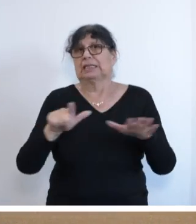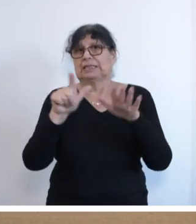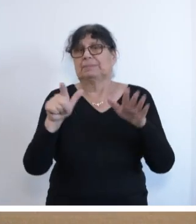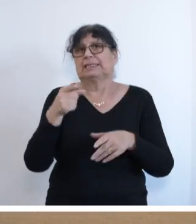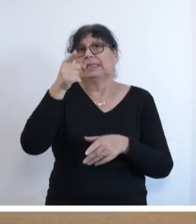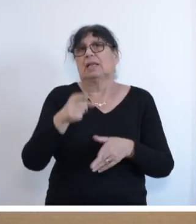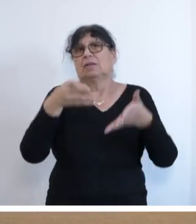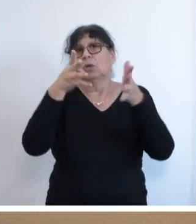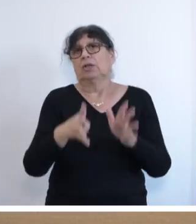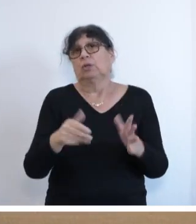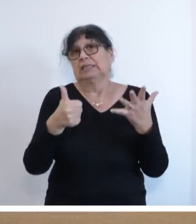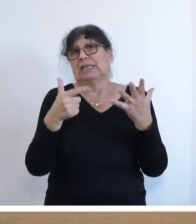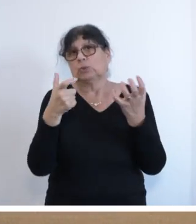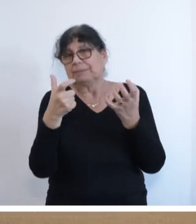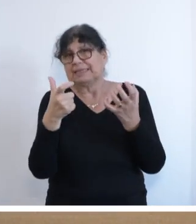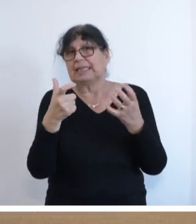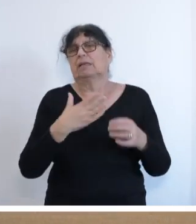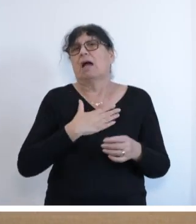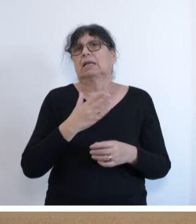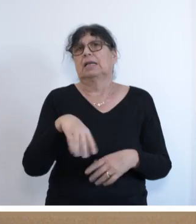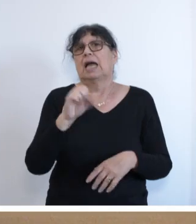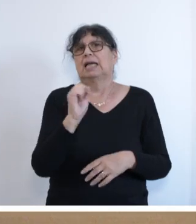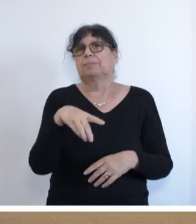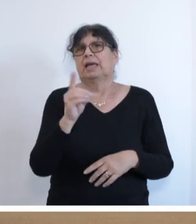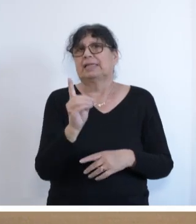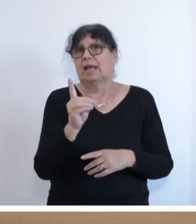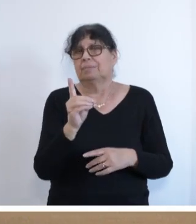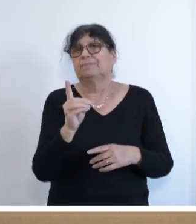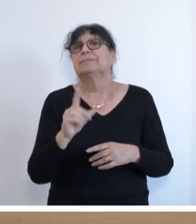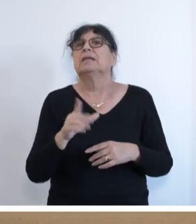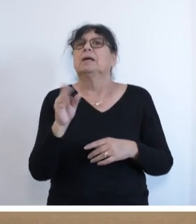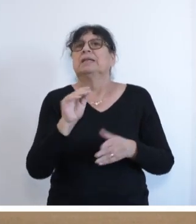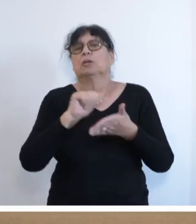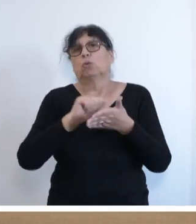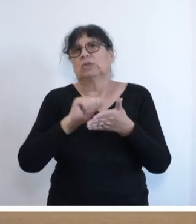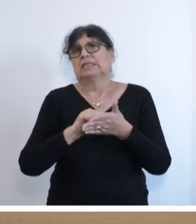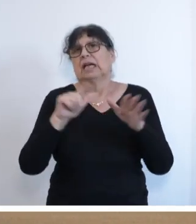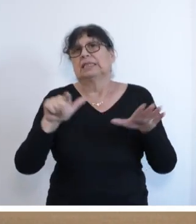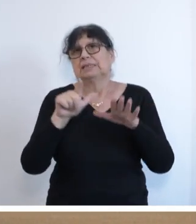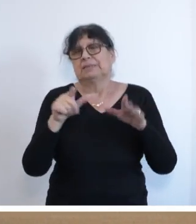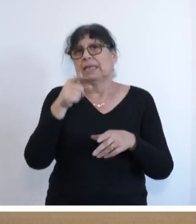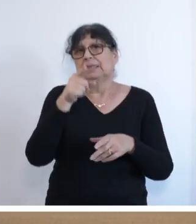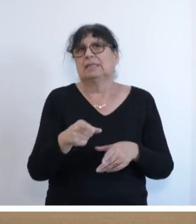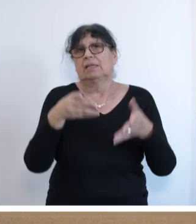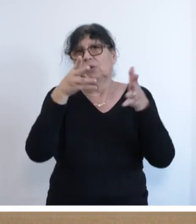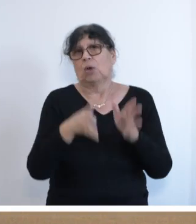976 hat die SPD-Landtagsfraktion mit der Drucksache 17